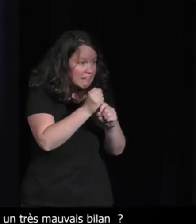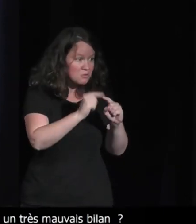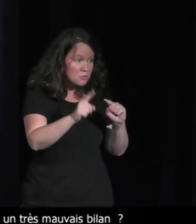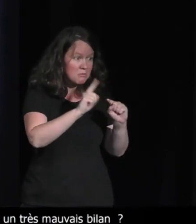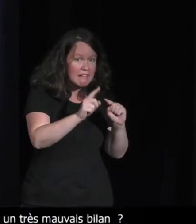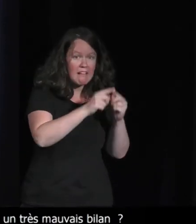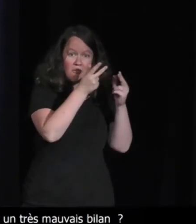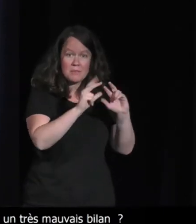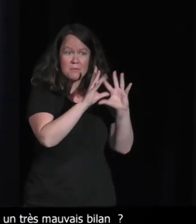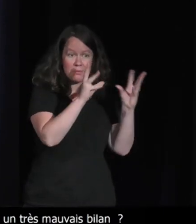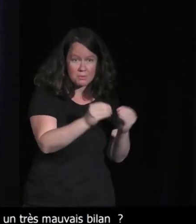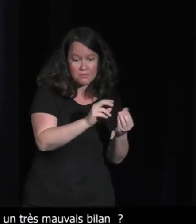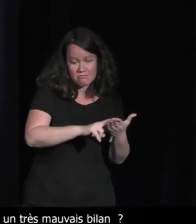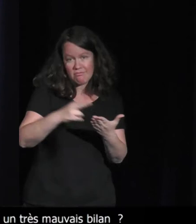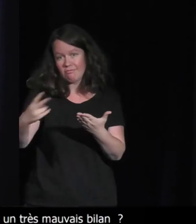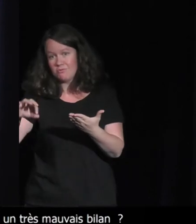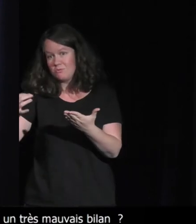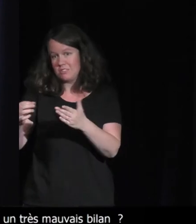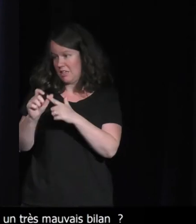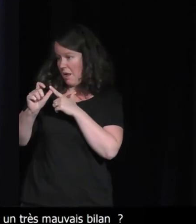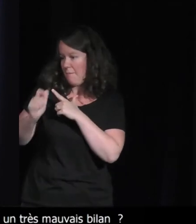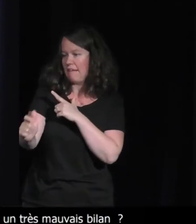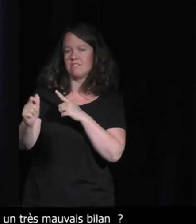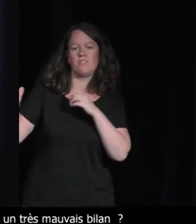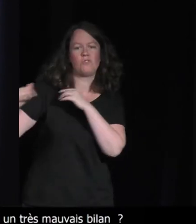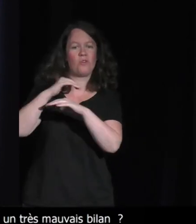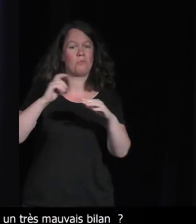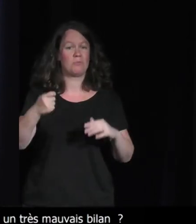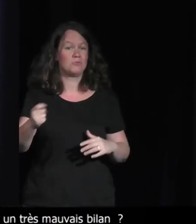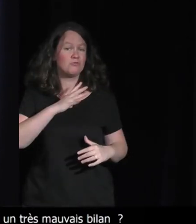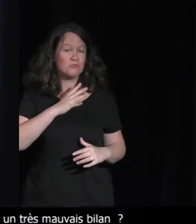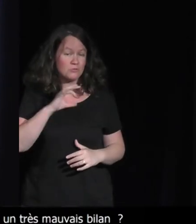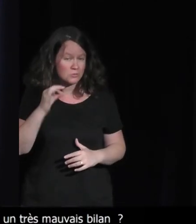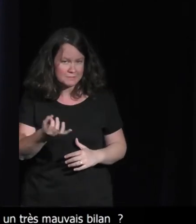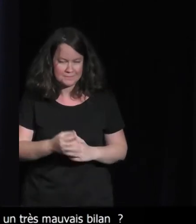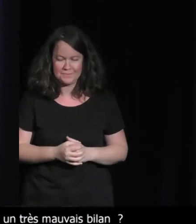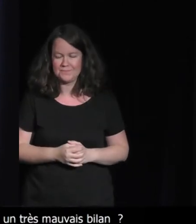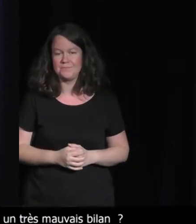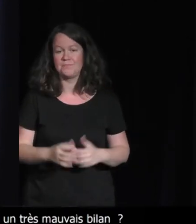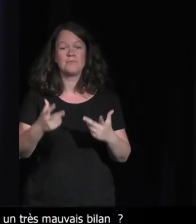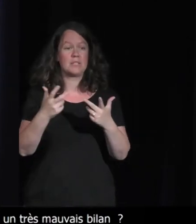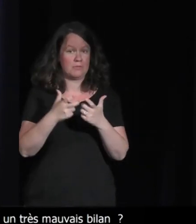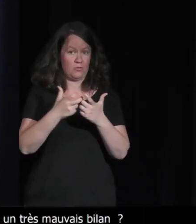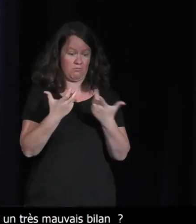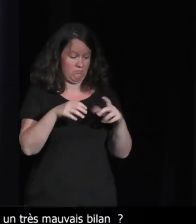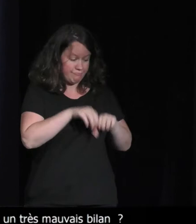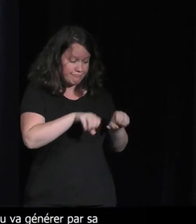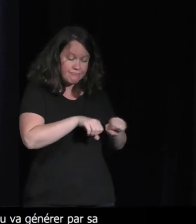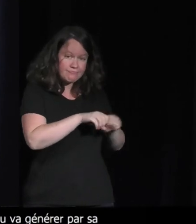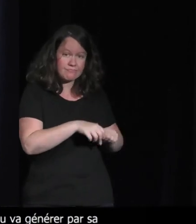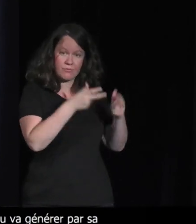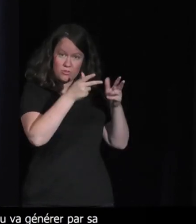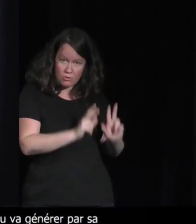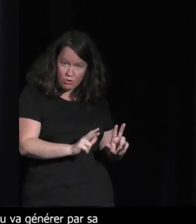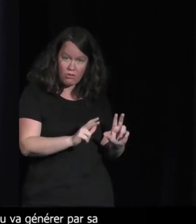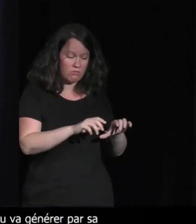certains impacts environnementaux. Peut-être pour expliquer très rapidement le modèle, pour fabriquer du matériel informatique, on